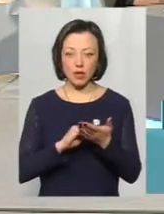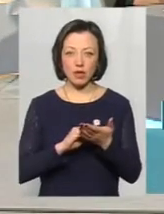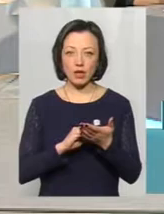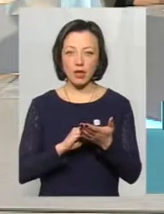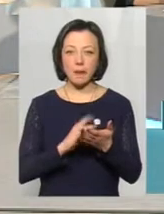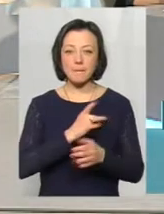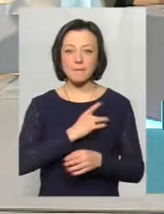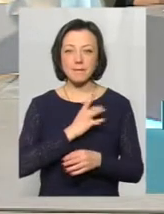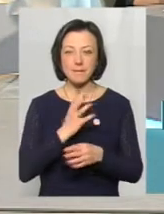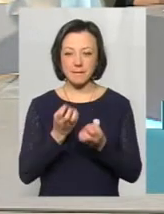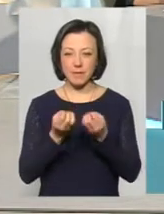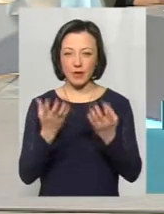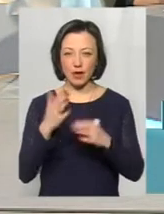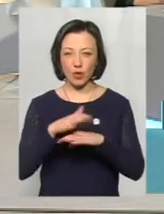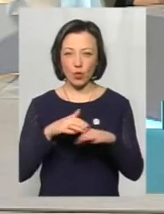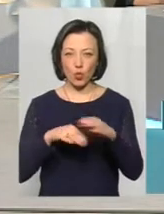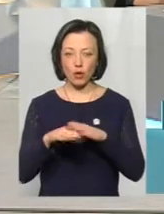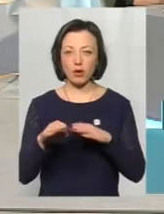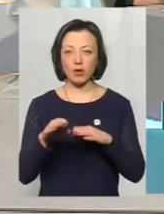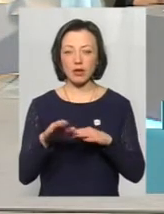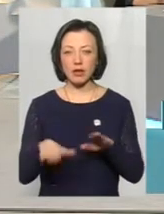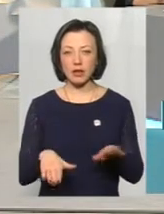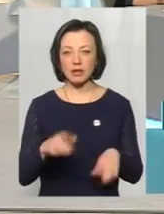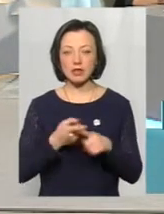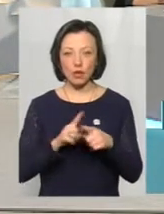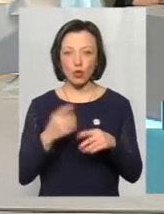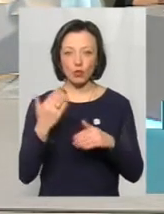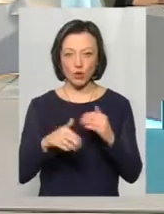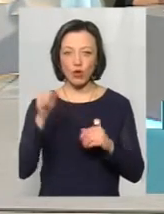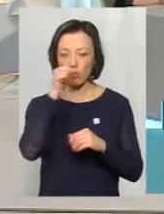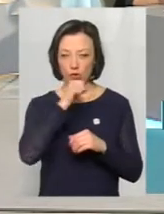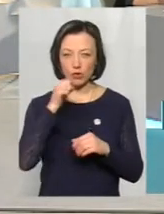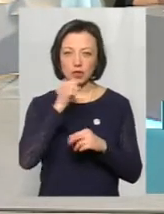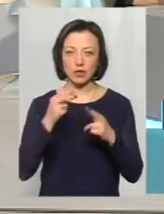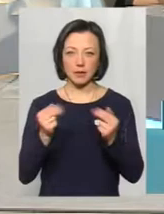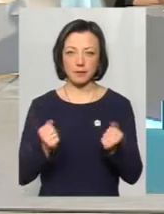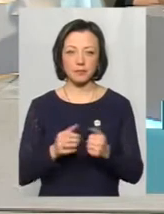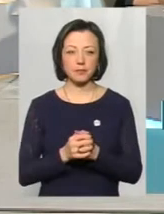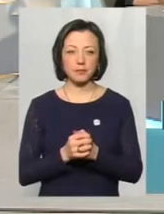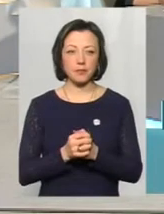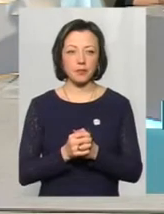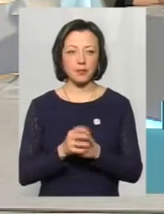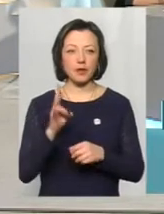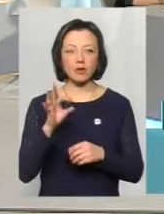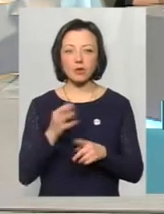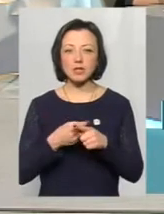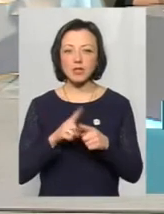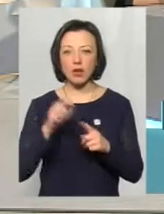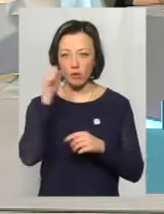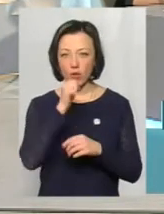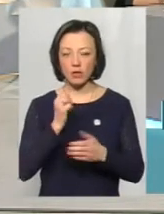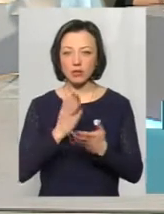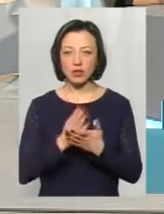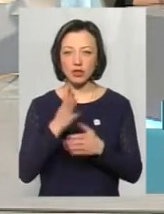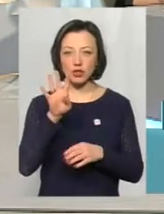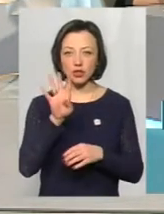побліднення кінцівки. Це вже обмороження? Це вже обмороження, так. Але це відмороження має 4